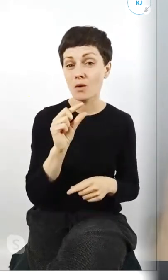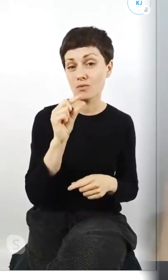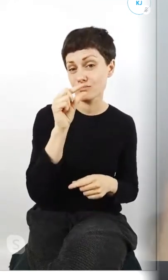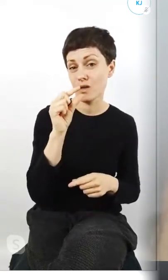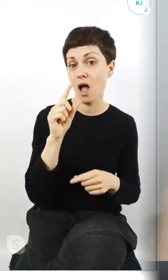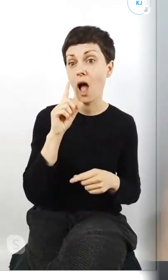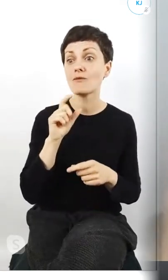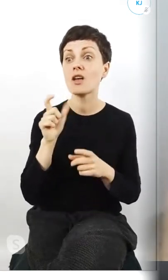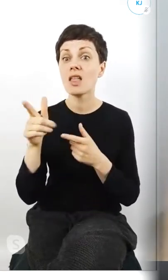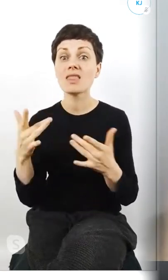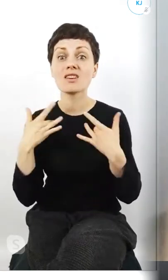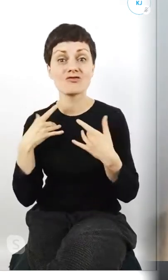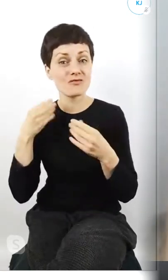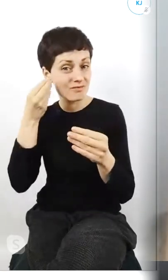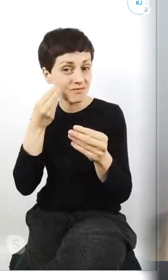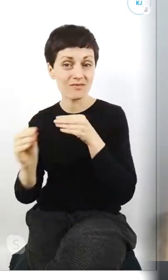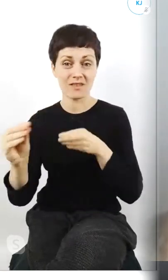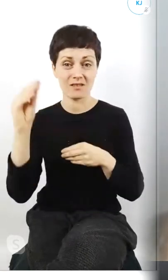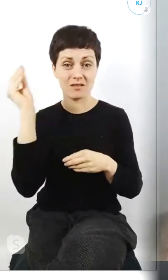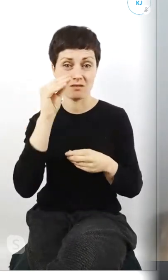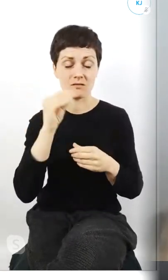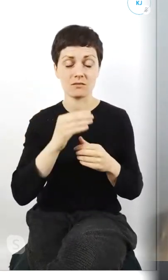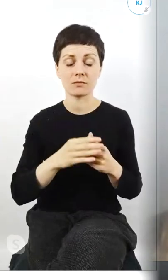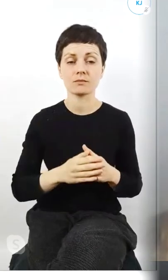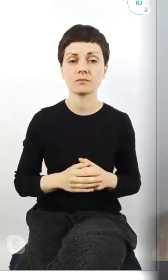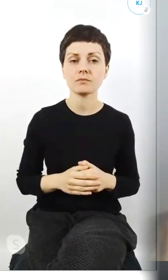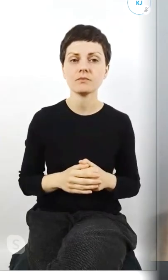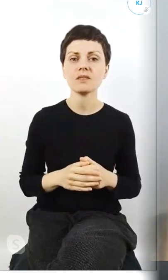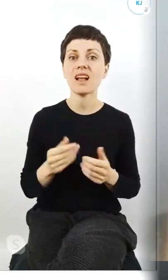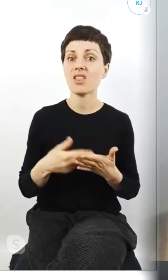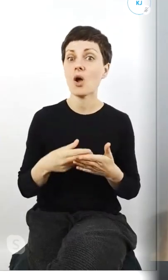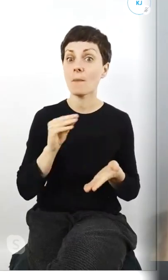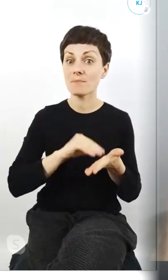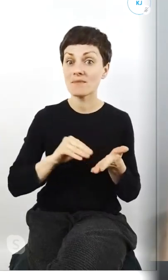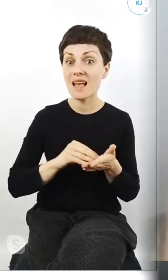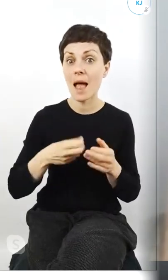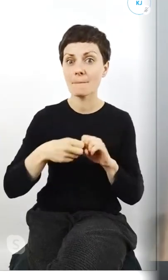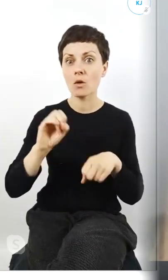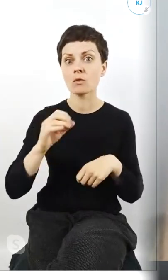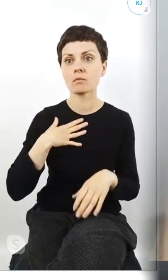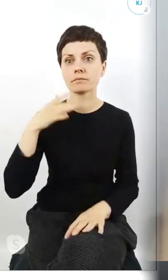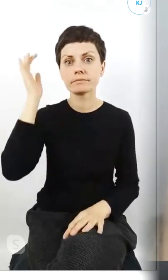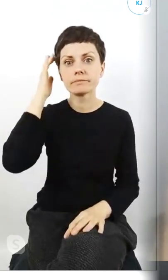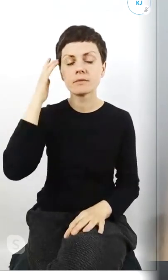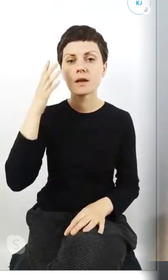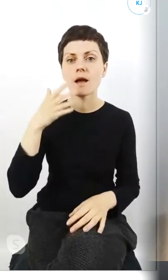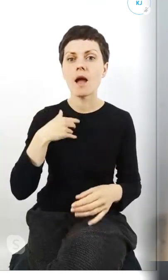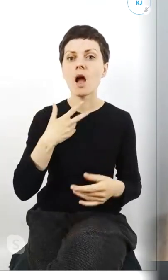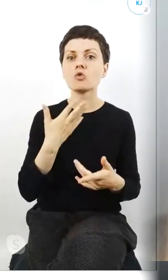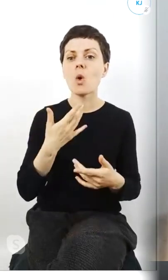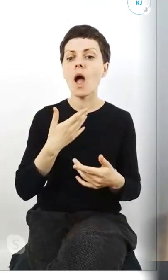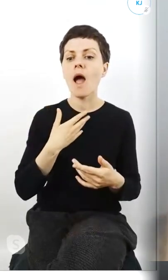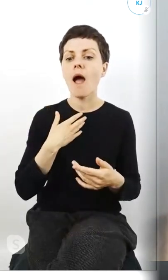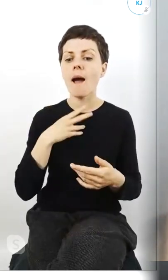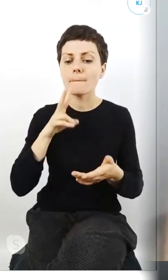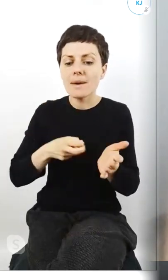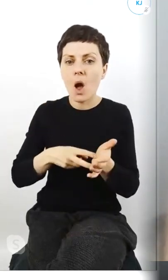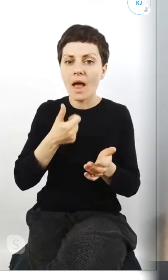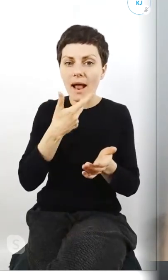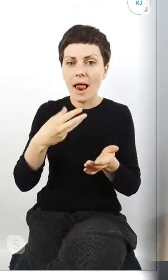czego byśmy zostali nauczeni w szkole, więc pisanie matury z takim przeświadczeniem, że jesteśmy kilkanaście miesięcy do tyłu i mamy